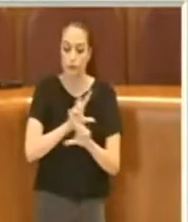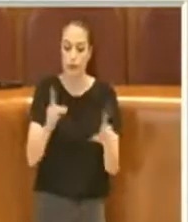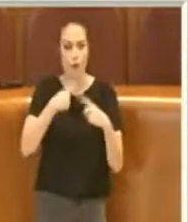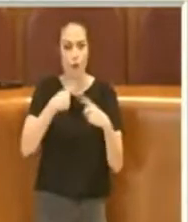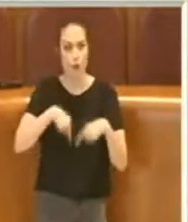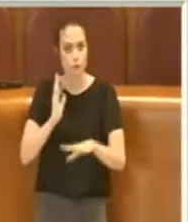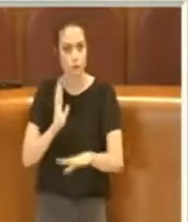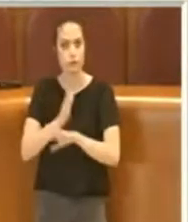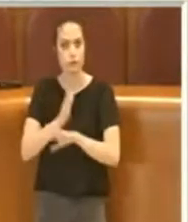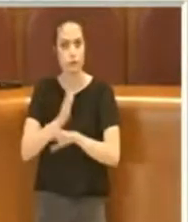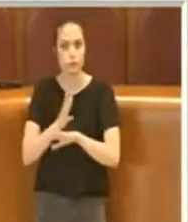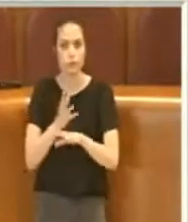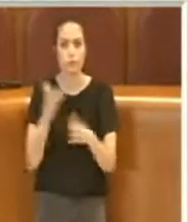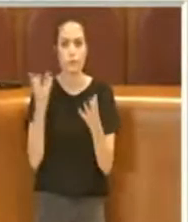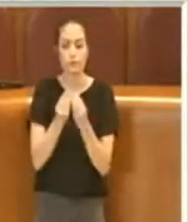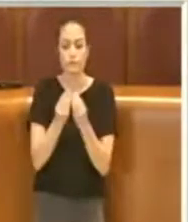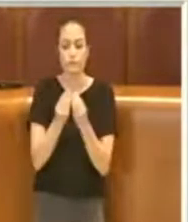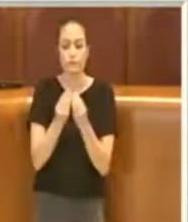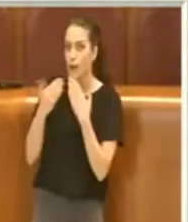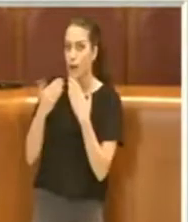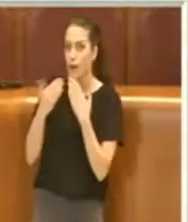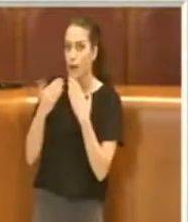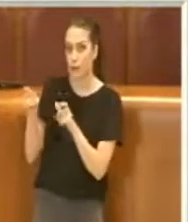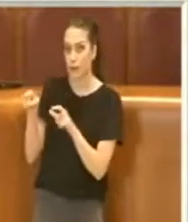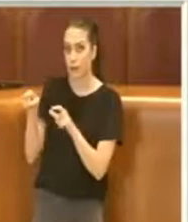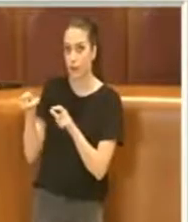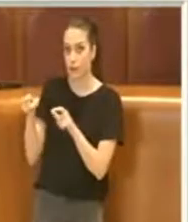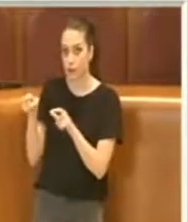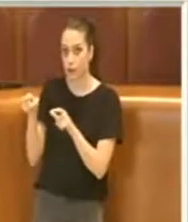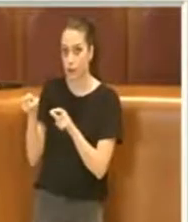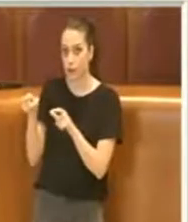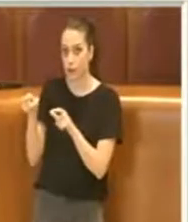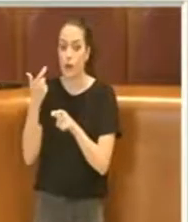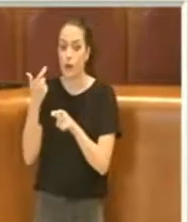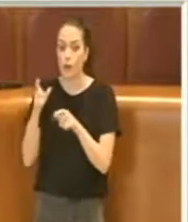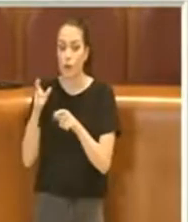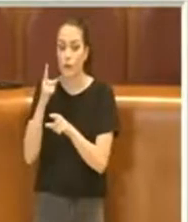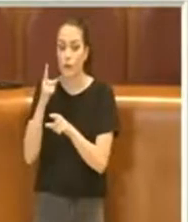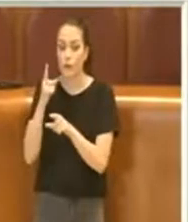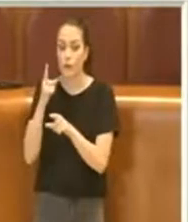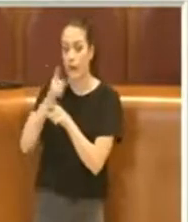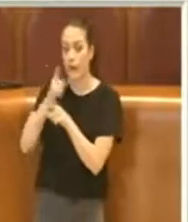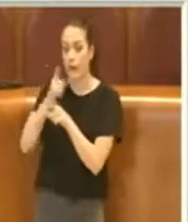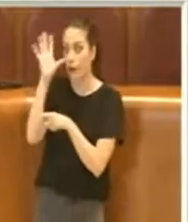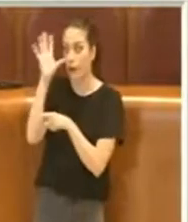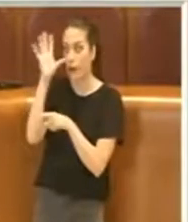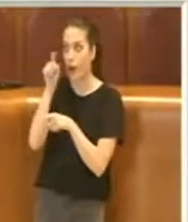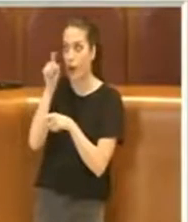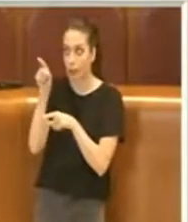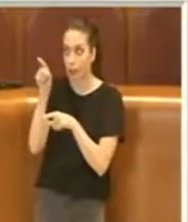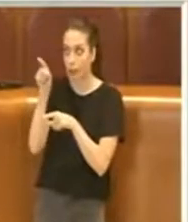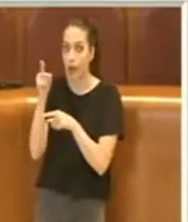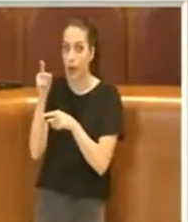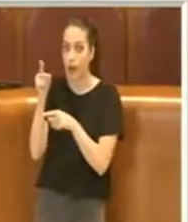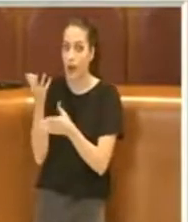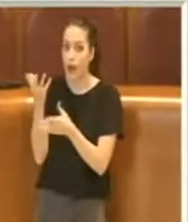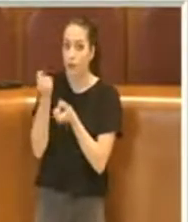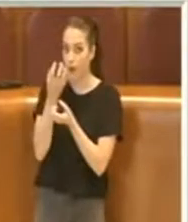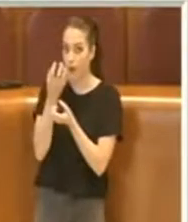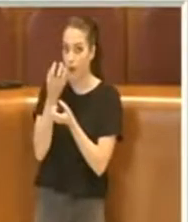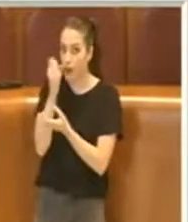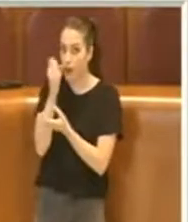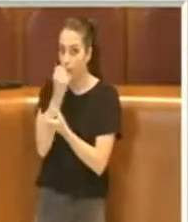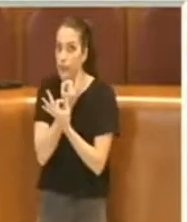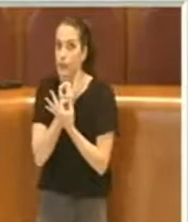parlamentari affinché anche il Governo recepisca e capisca e comprenda le necessità